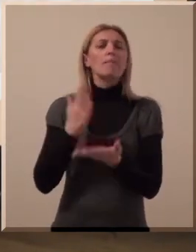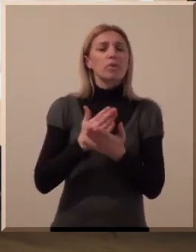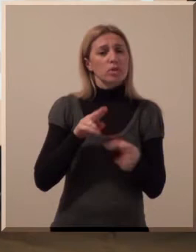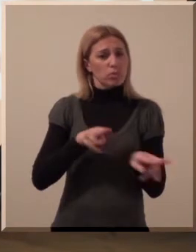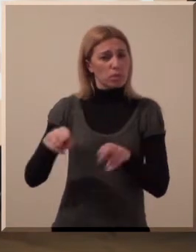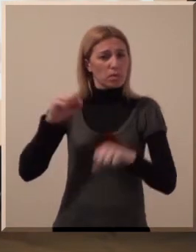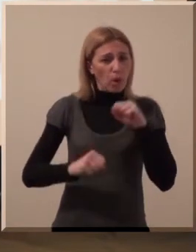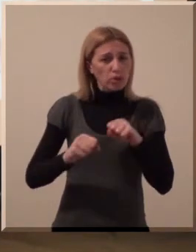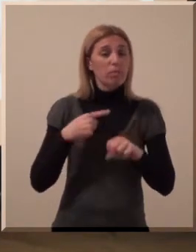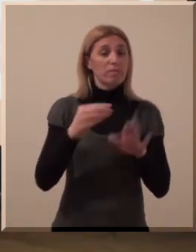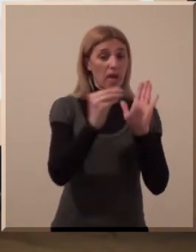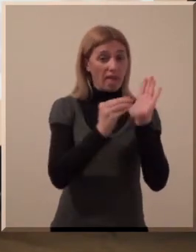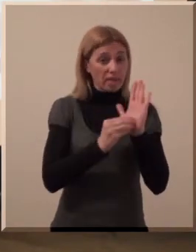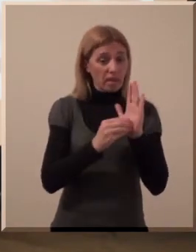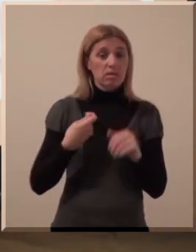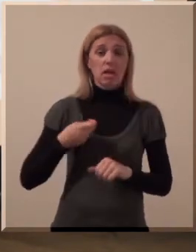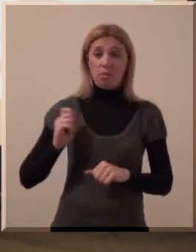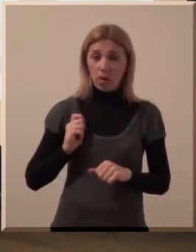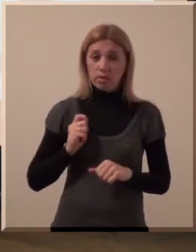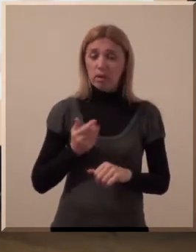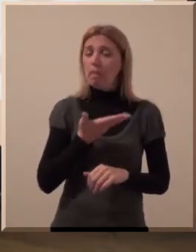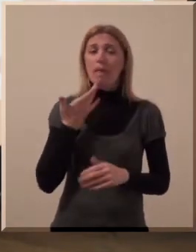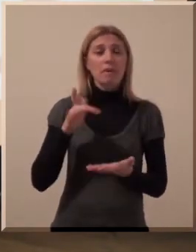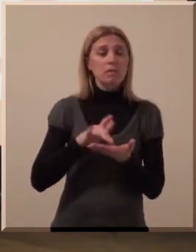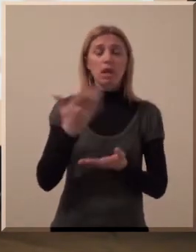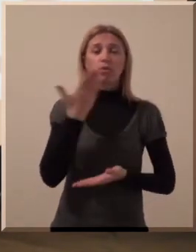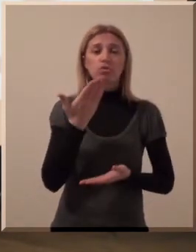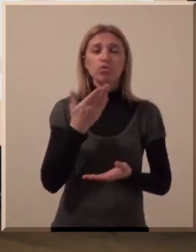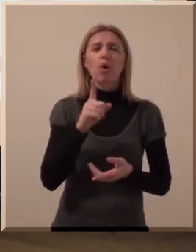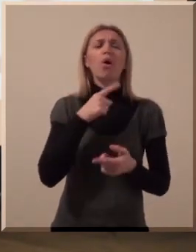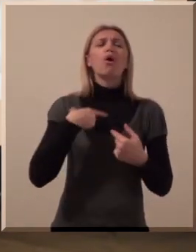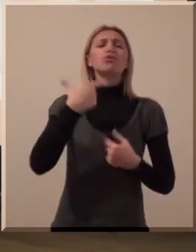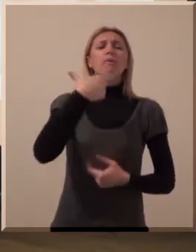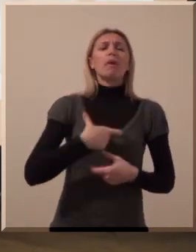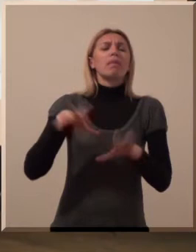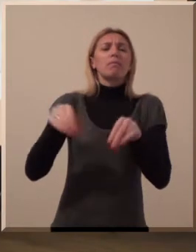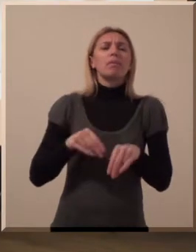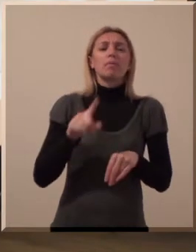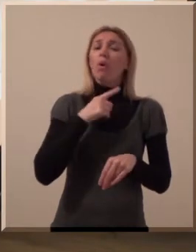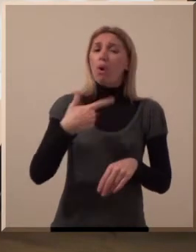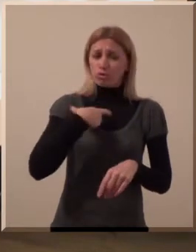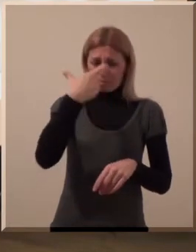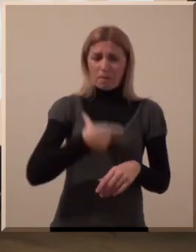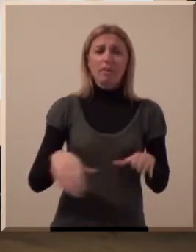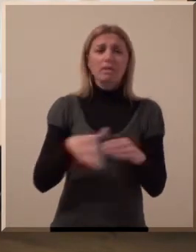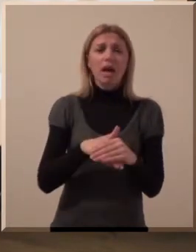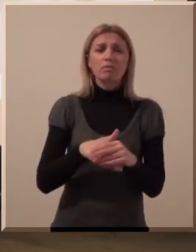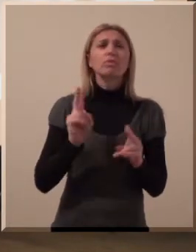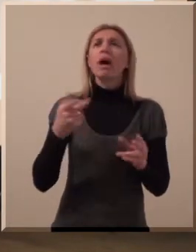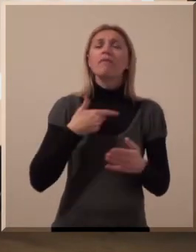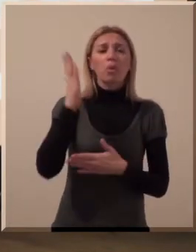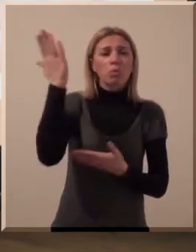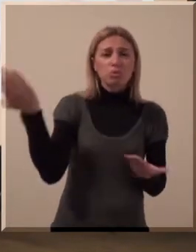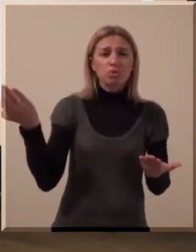godina, uradio sam to i to, bio sam u sudskom postupku, na evidenciji sam kod policije i nemam srednju školu. Ko će mene da